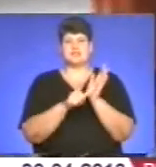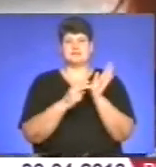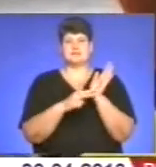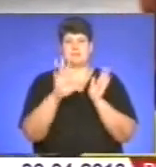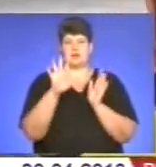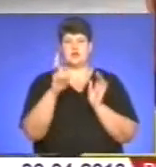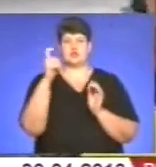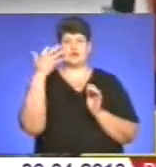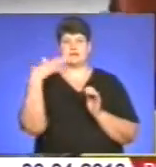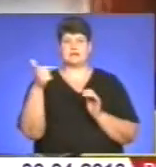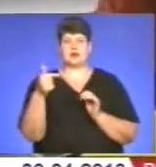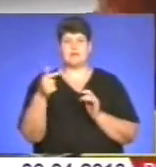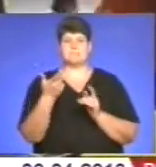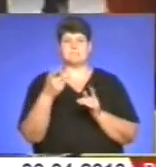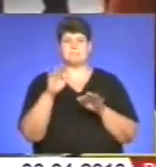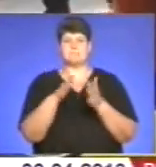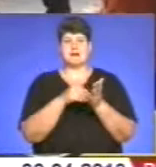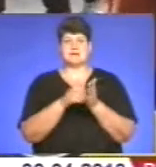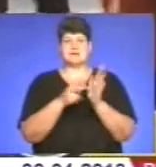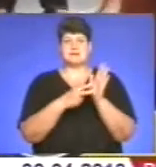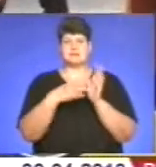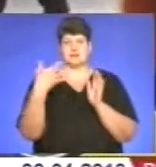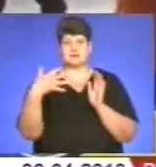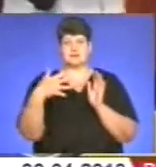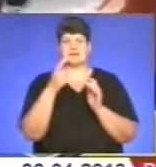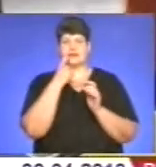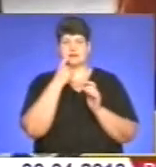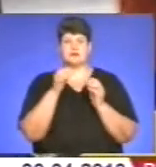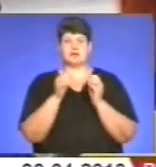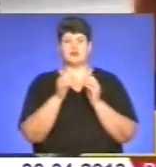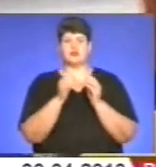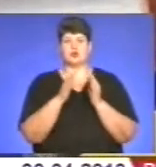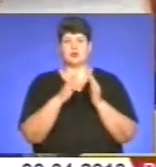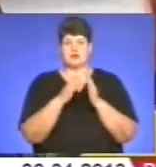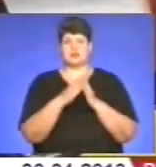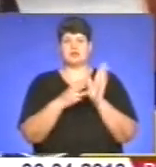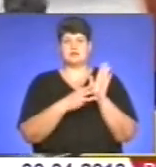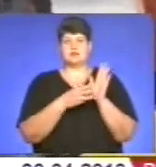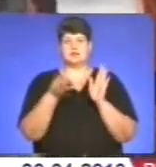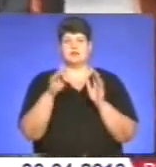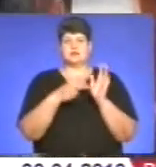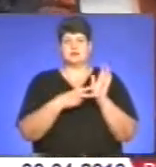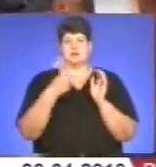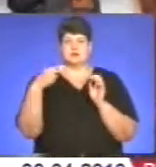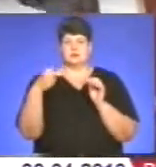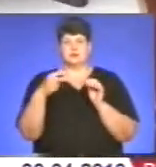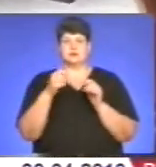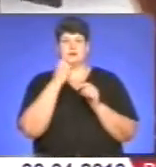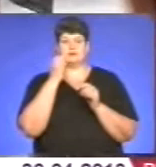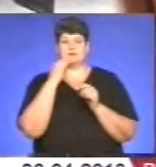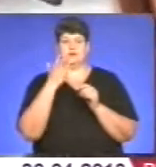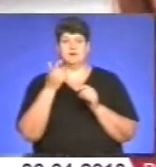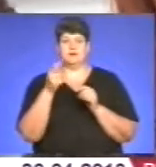150 грам масла – 7,50, яйця домашні 8 штук – 7,20, цукор 200 грам –